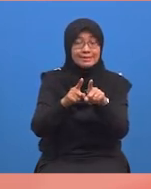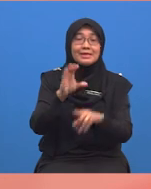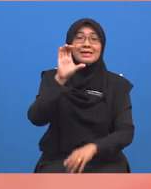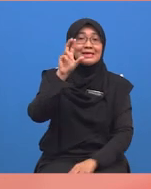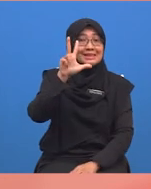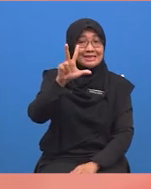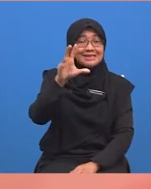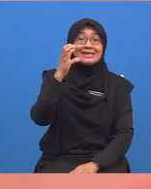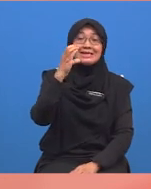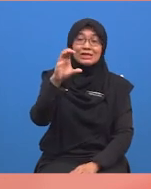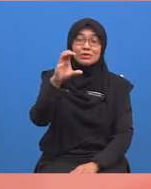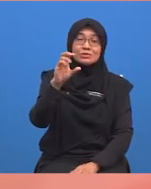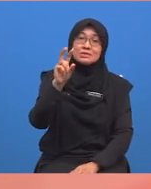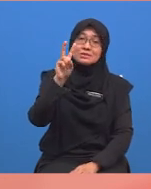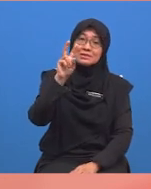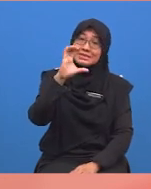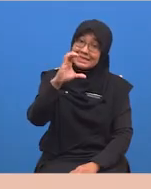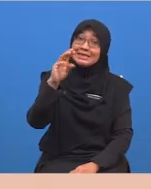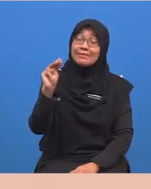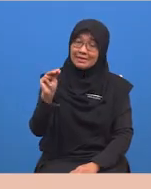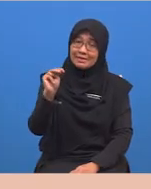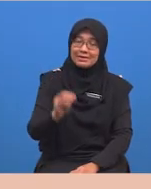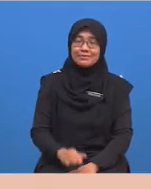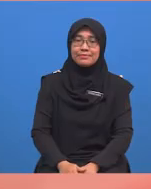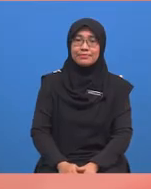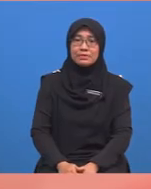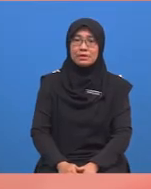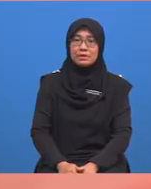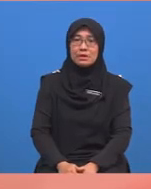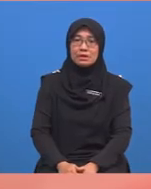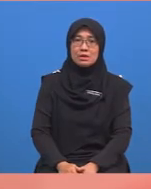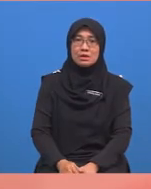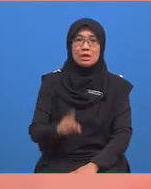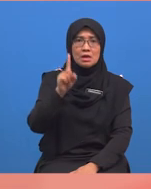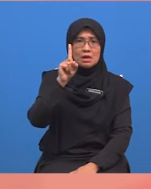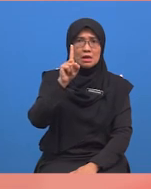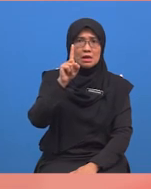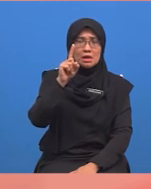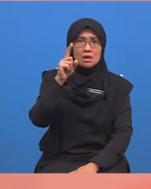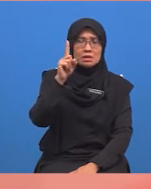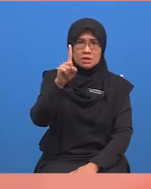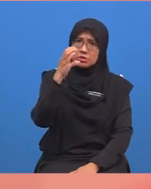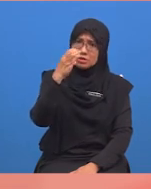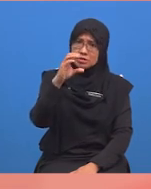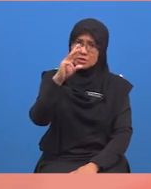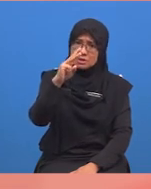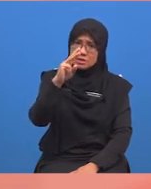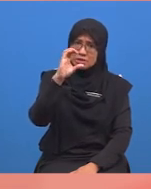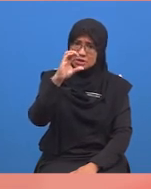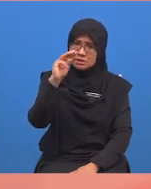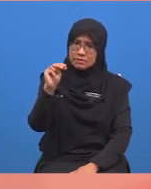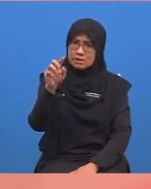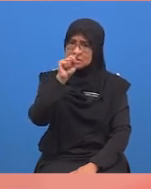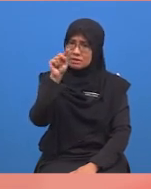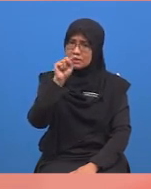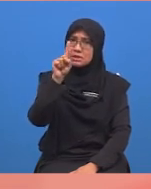ratus sentimeter. Sebaliknya, seratus sentimeter bersamaan dengan